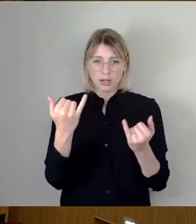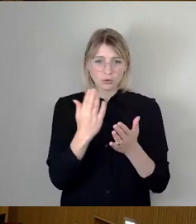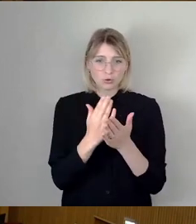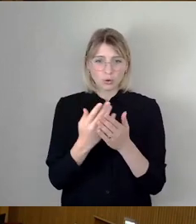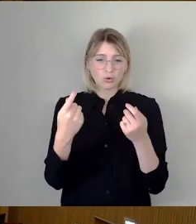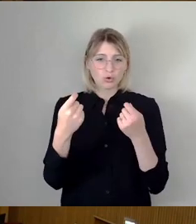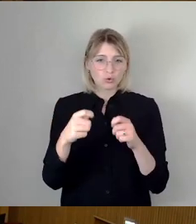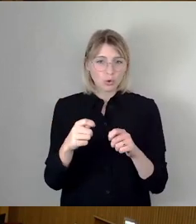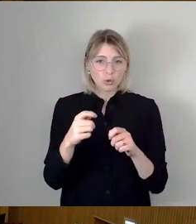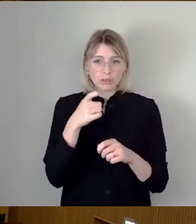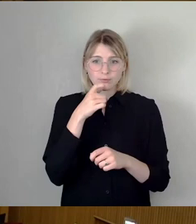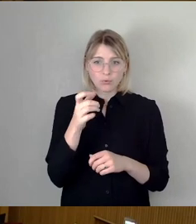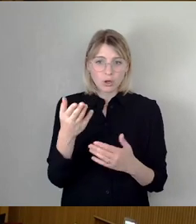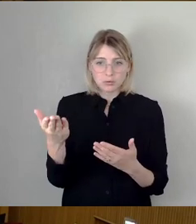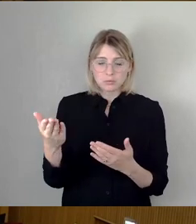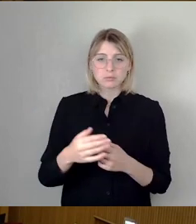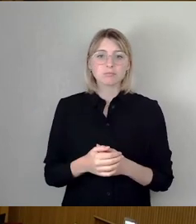anbieten.